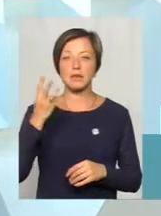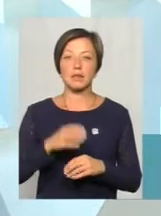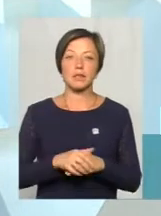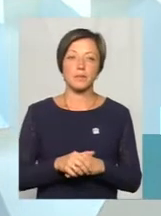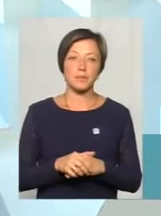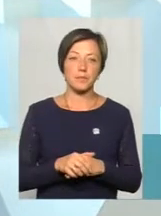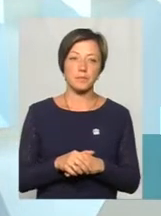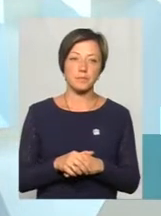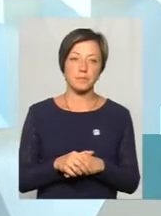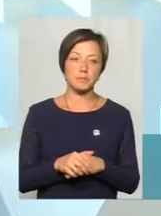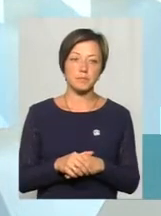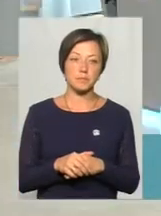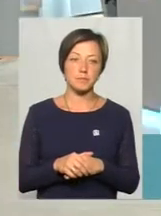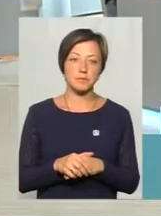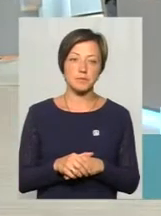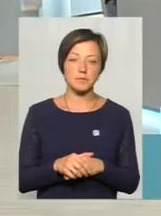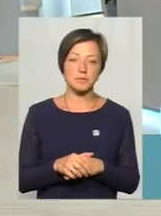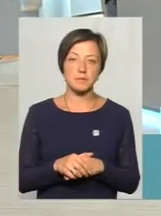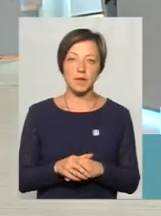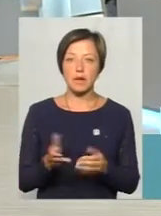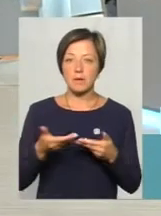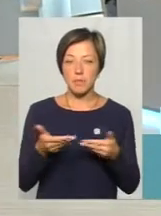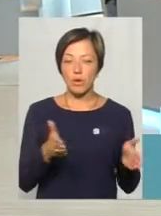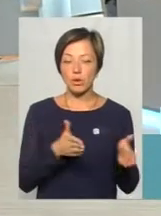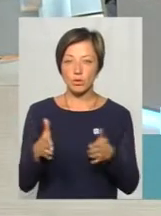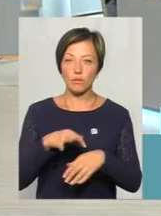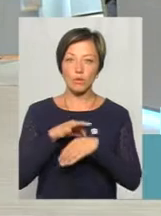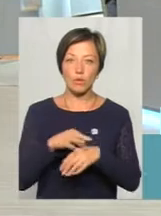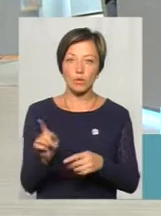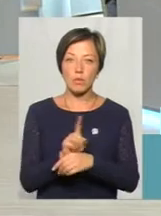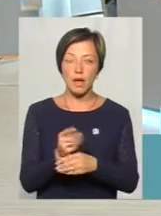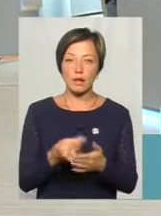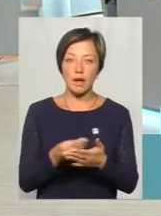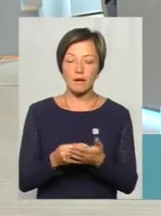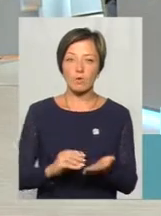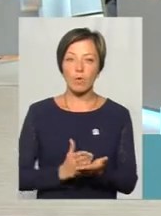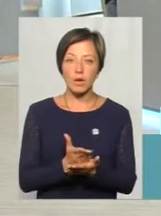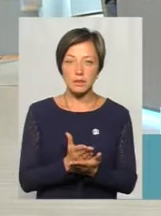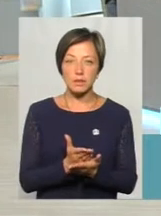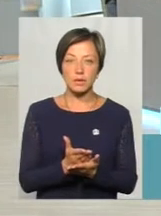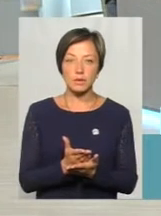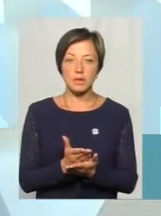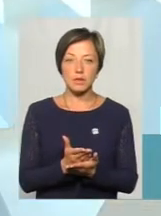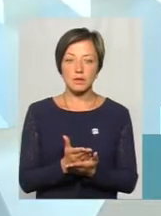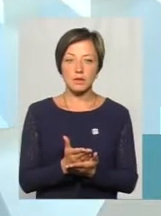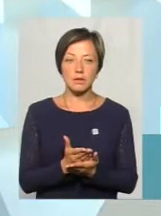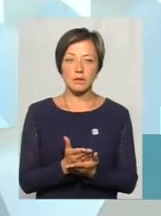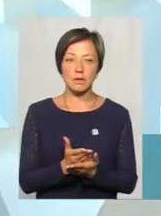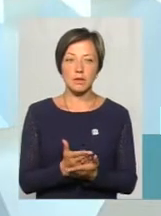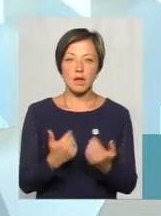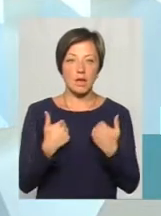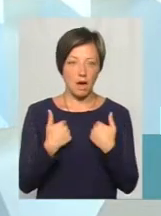ми готові проводити нормальну гнучку тарифну політику, тепер м'яч на боці